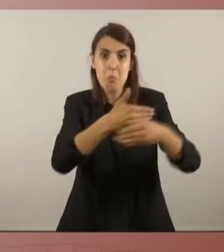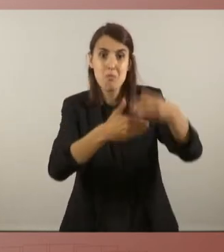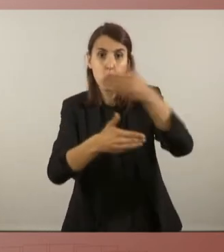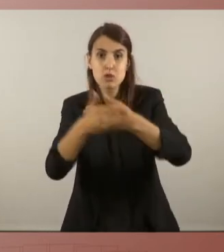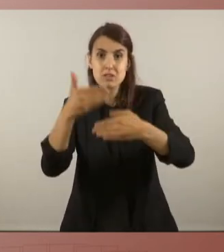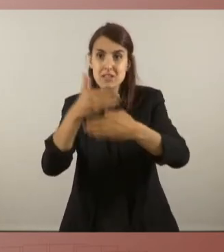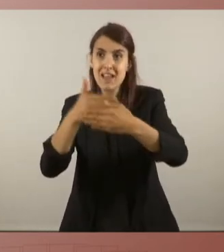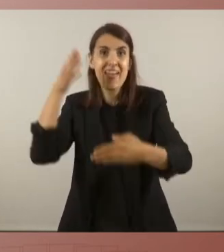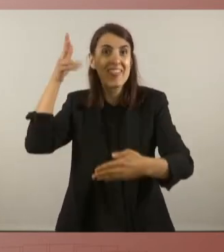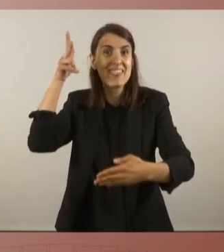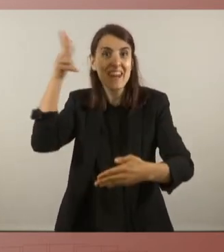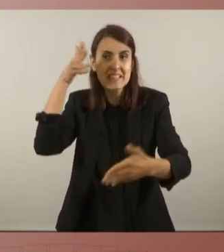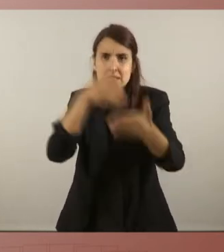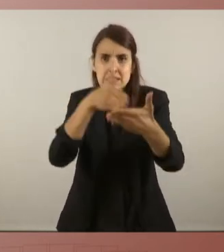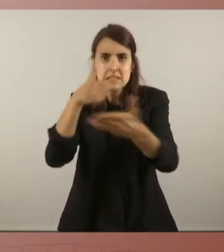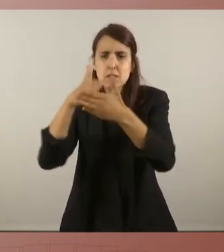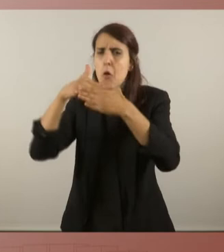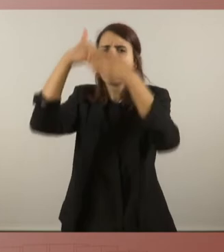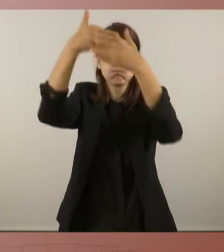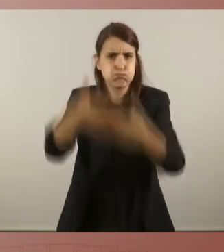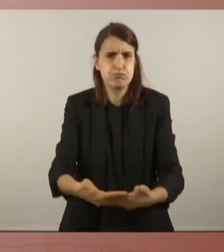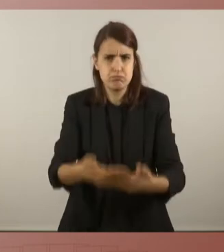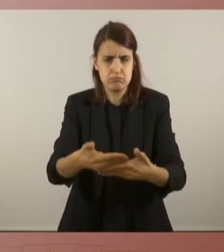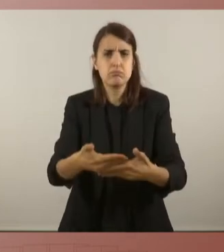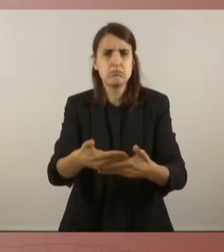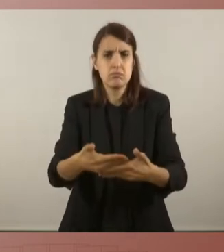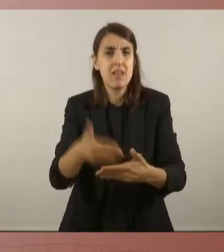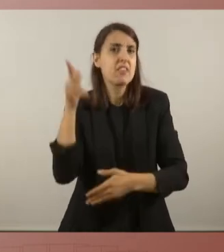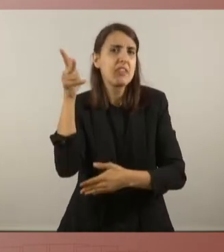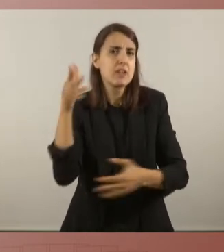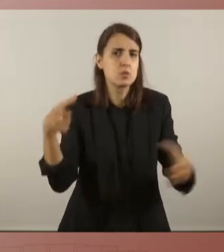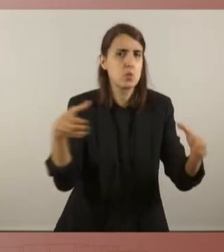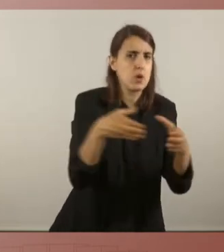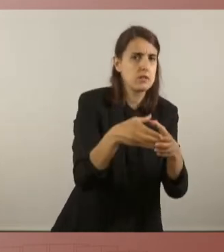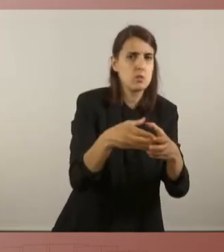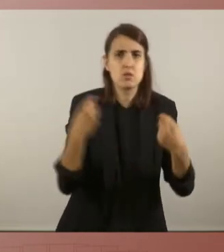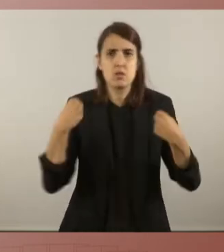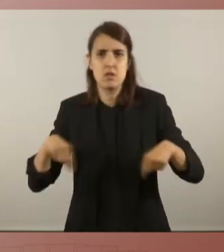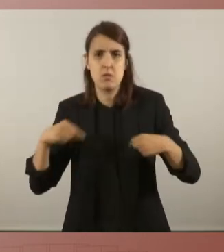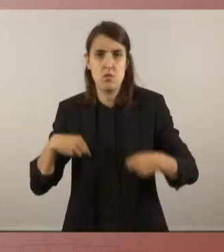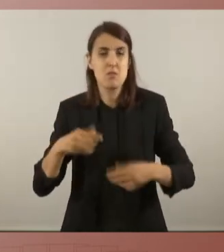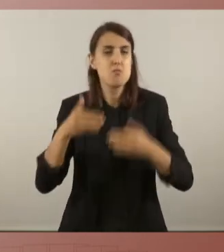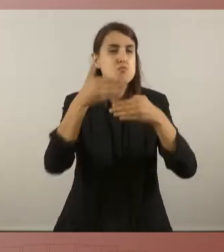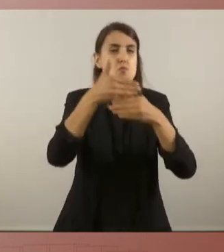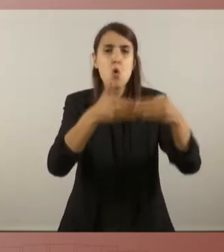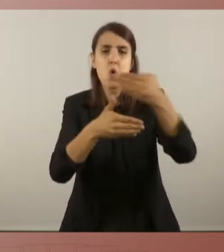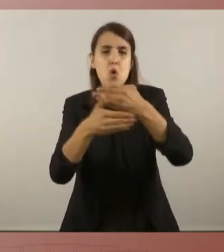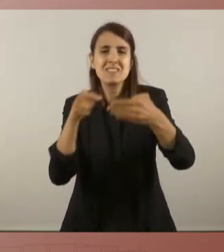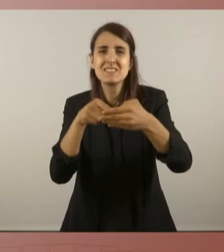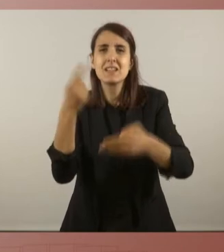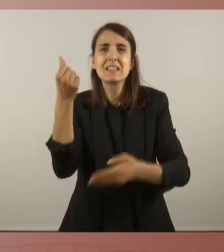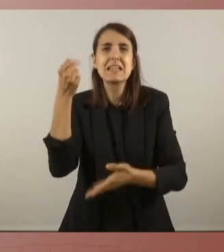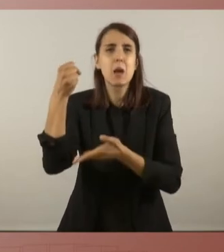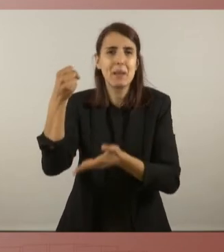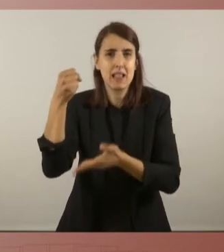drets, aquests drets individuals i col·lectius, els murs del capital, del capitalisme, sí,